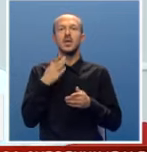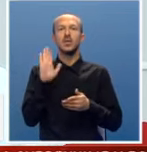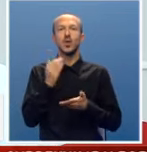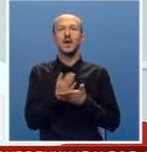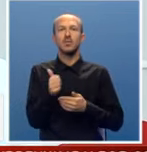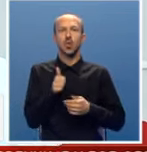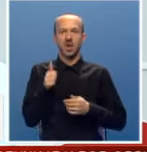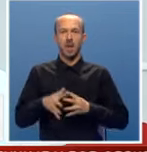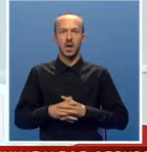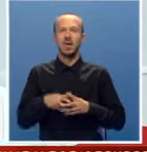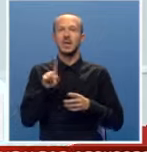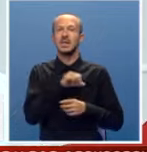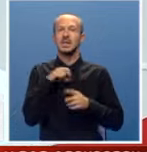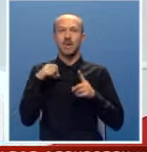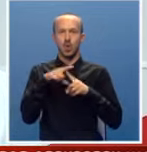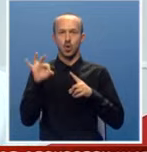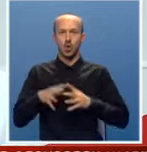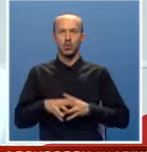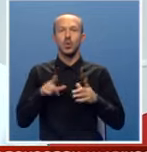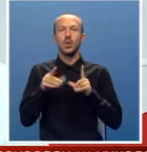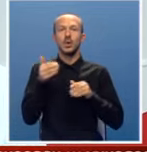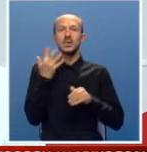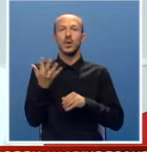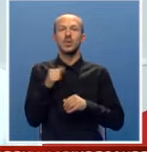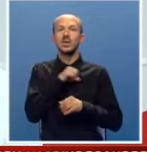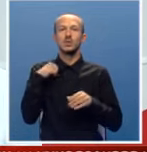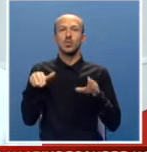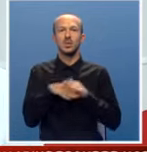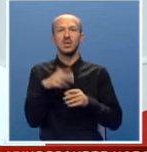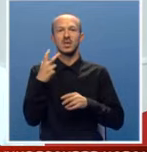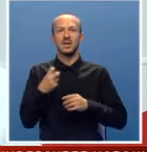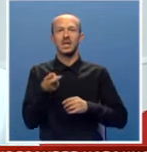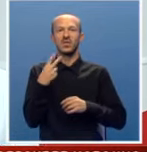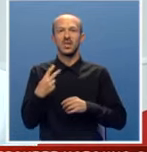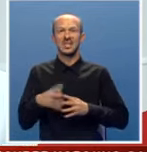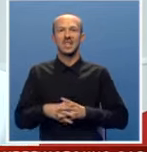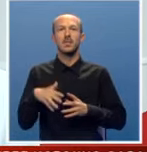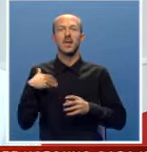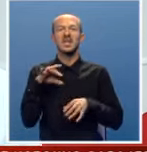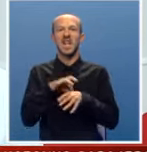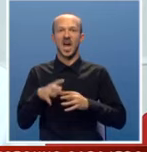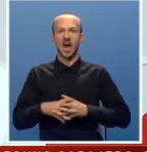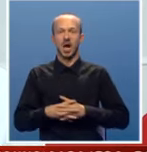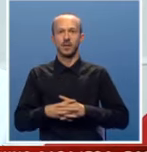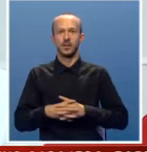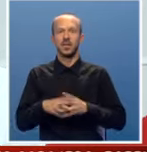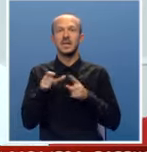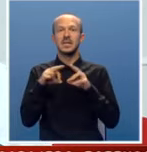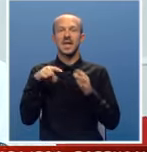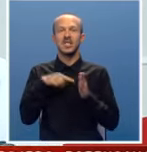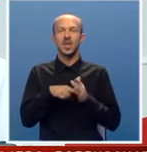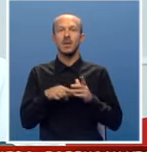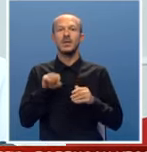godinama i ne samo to. U nas zad pet godina smo zaposlili 320 mladih ljekara s ciljem